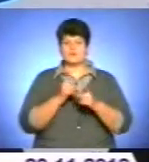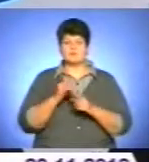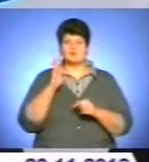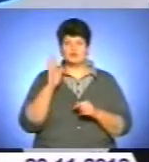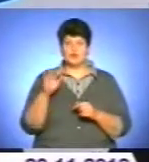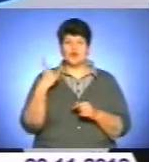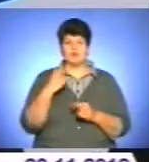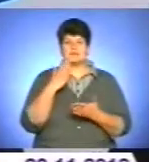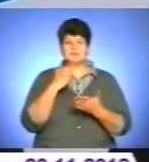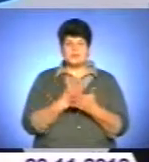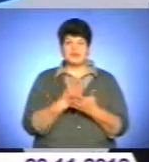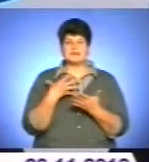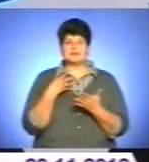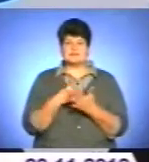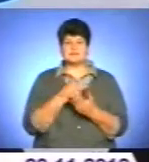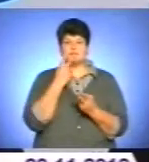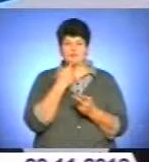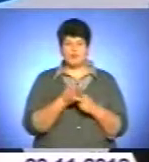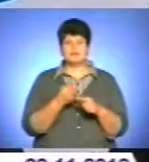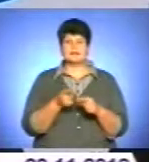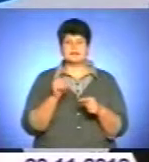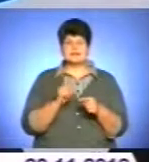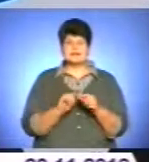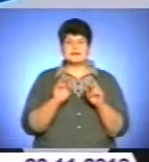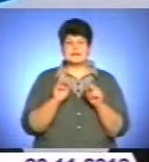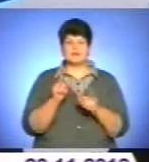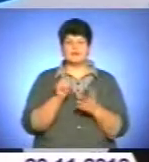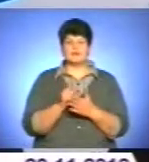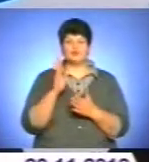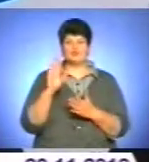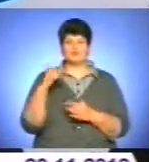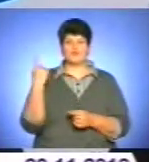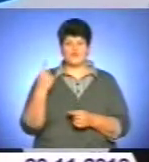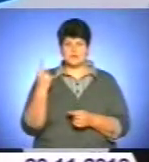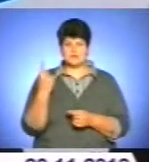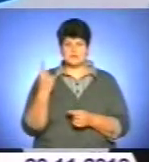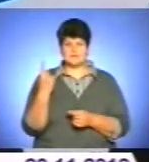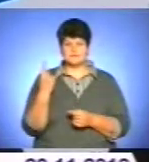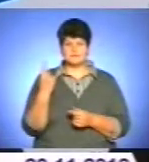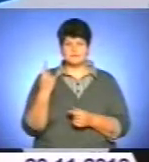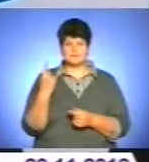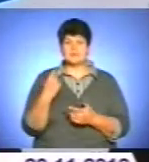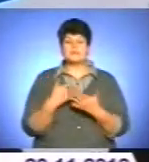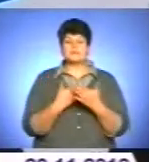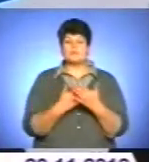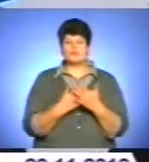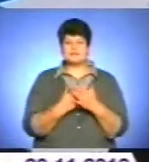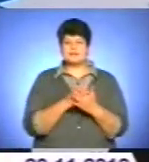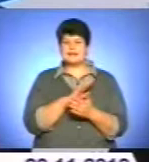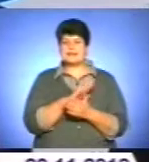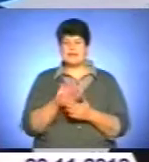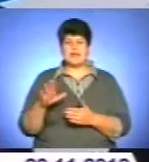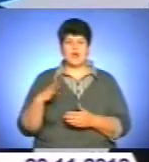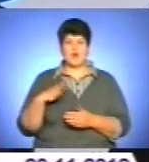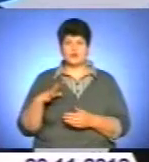має мати свій погляд на те, як вона повинна відбутися в області. Тобто з позиції не очікування